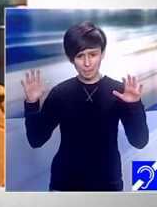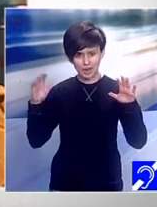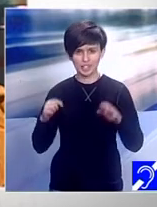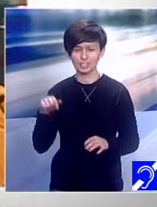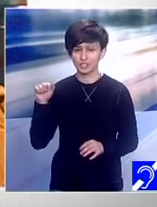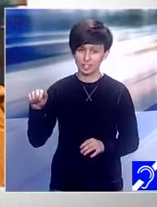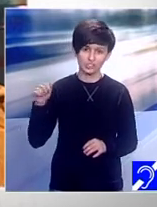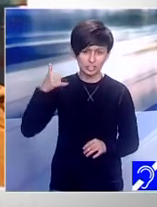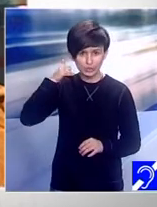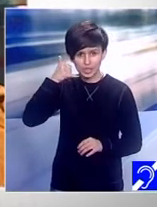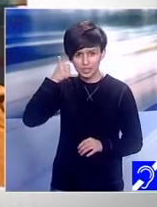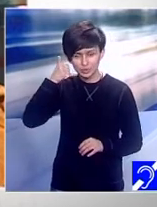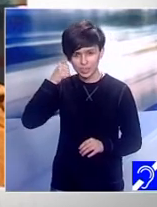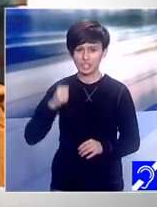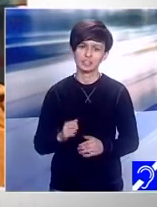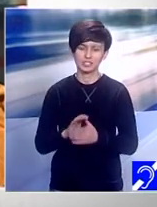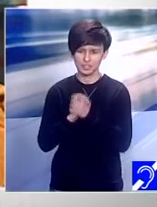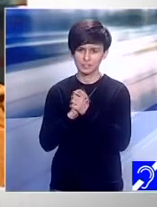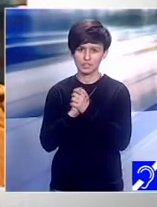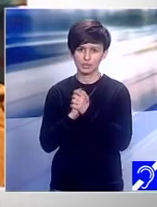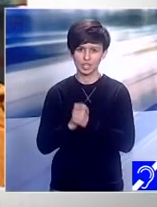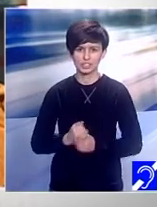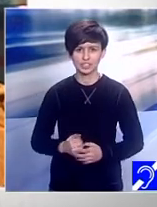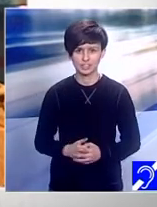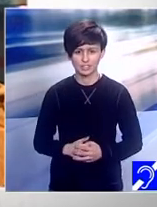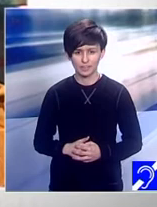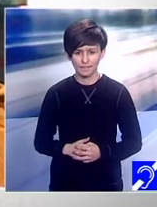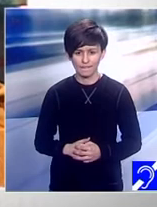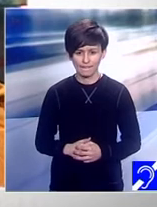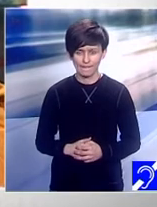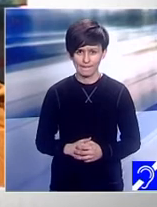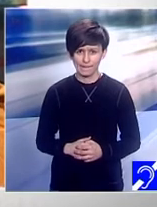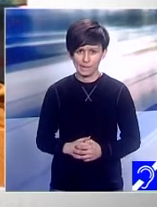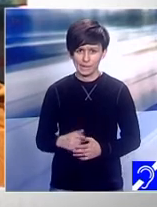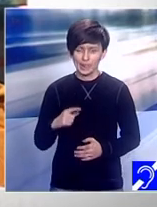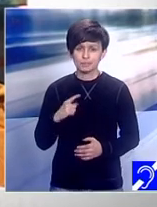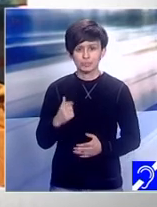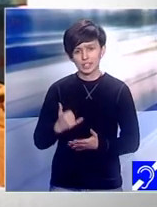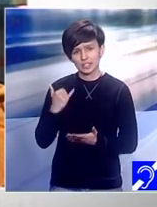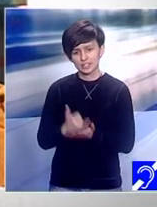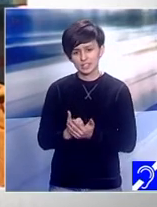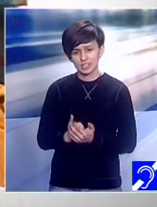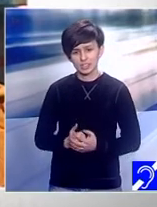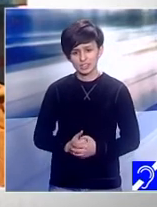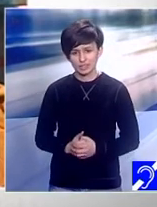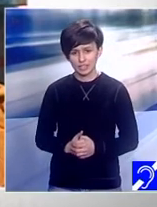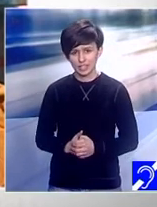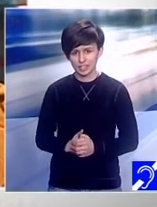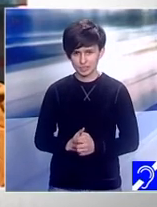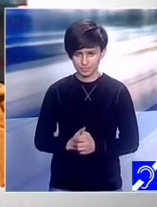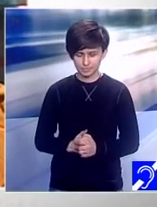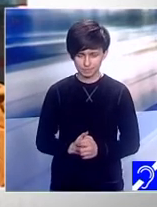emisiune. Sunteți o adevărat echipă? Ăsta e cuvântul. Da, este adevărat și princă promovez marea schimbare,